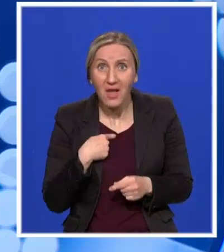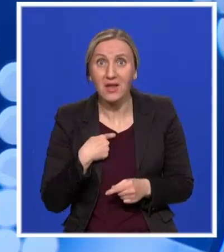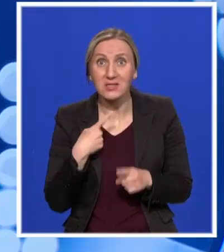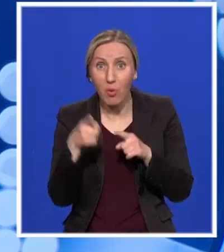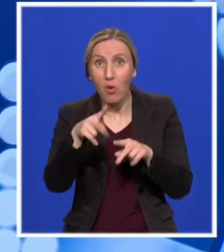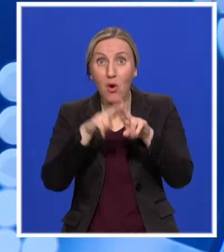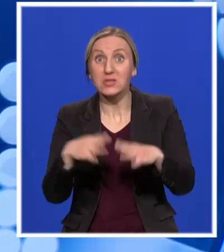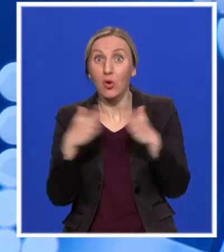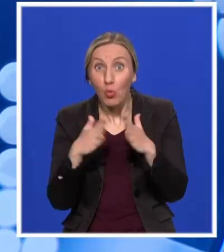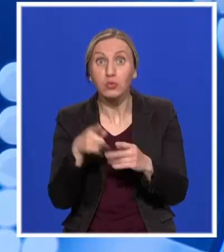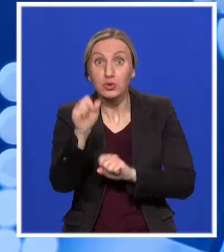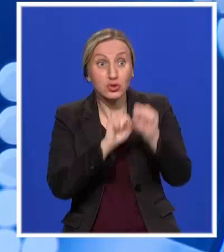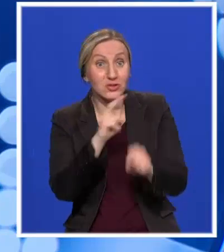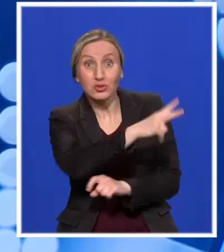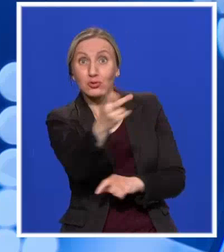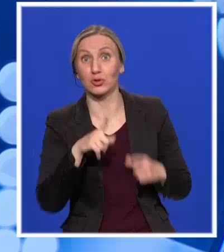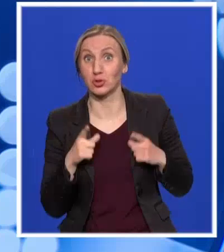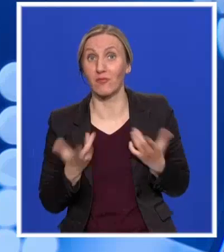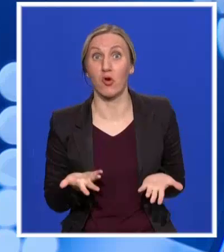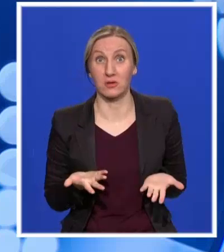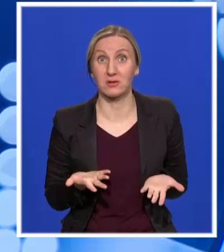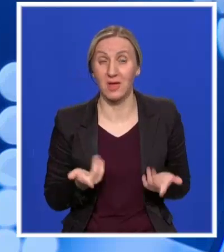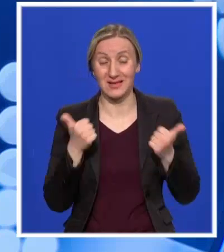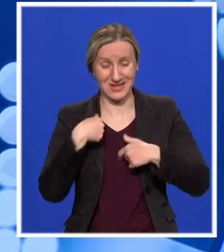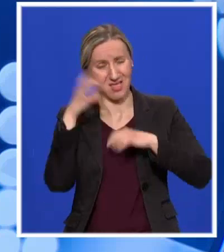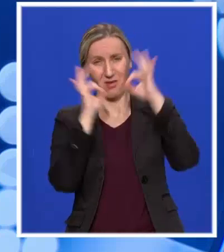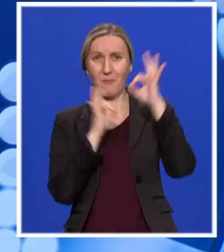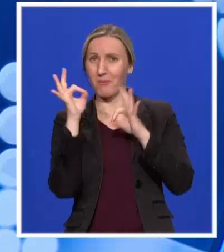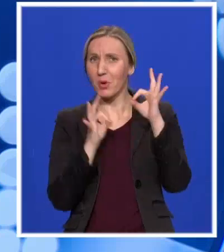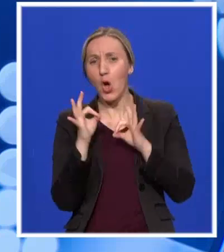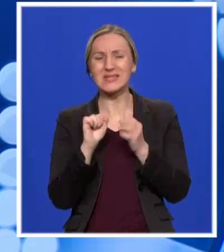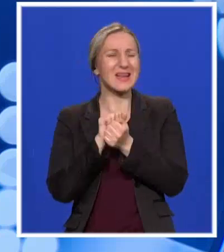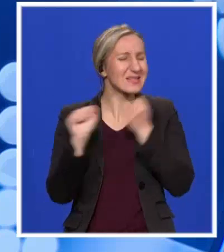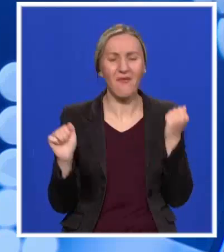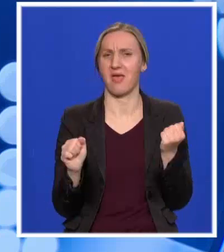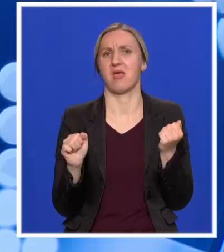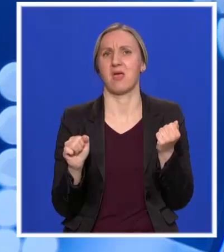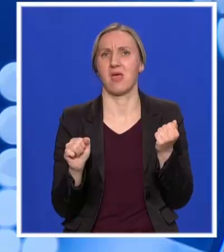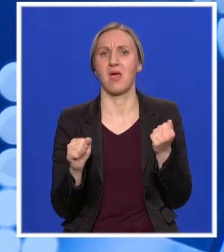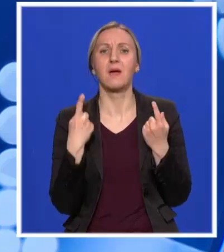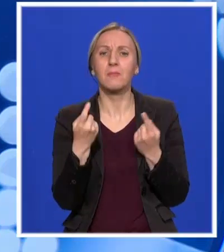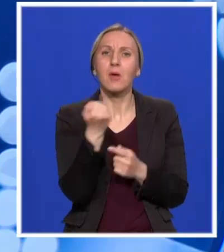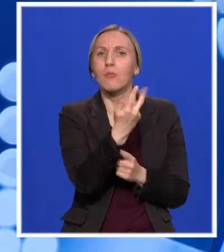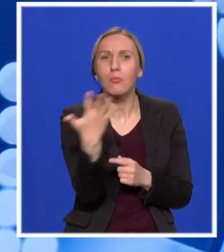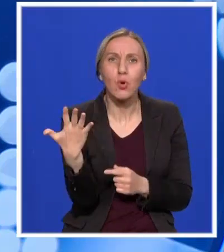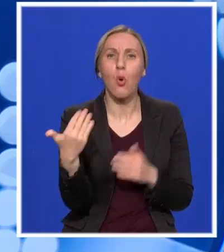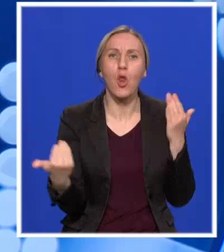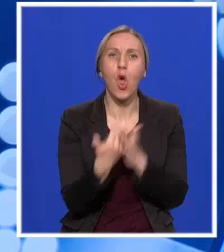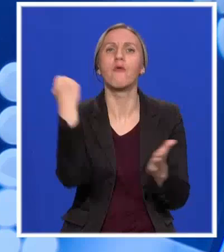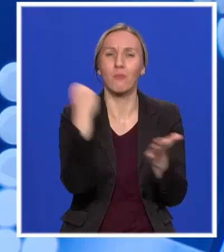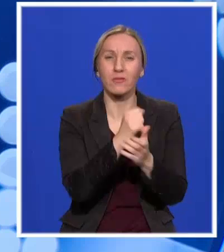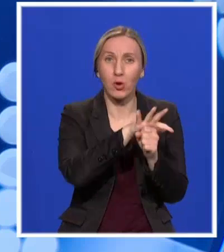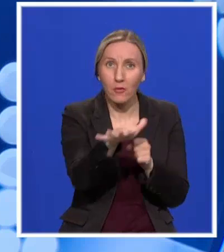I u ovom trenutku procenjujemo, kao što sam vam rekao, procenjujemo sve. I stanje, broj novo zaraženih i